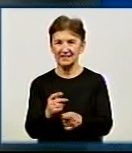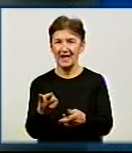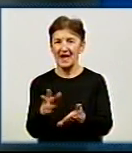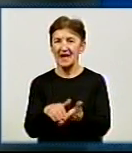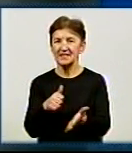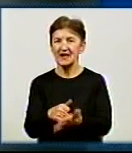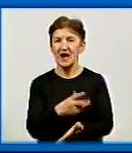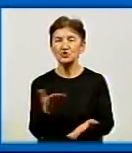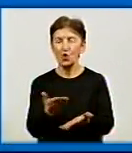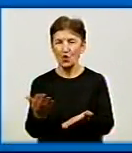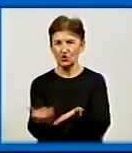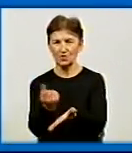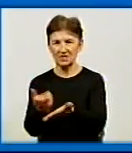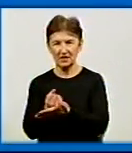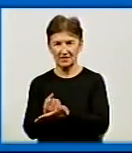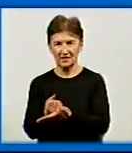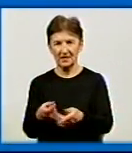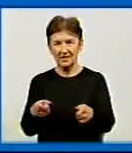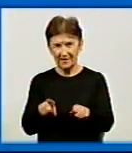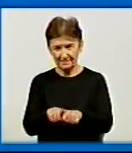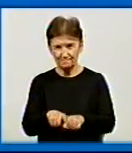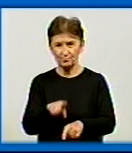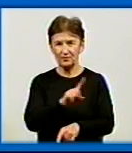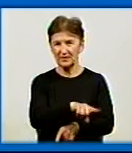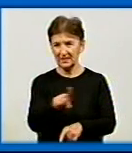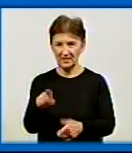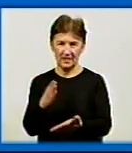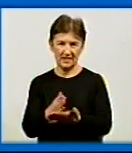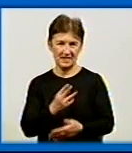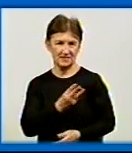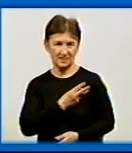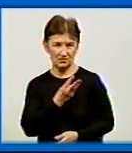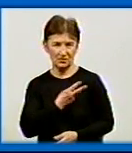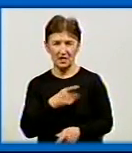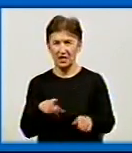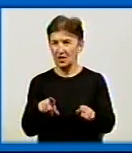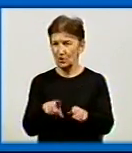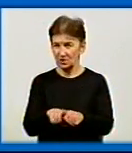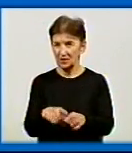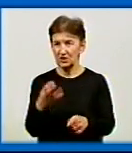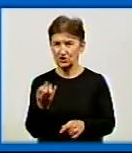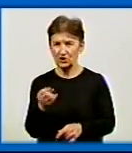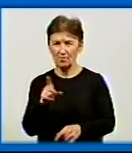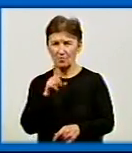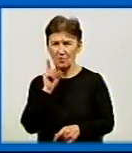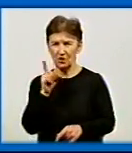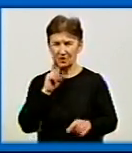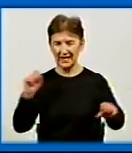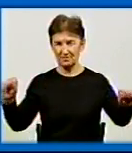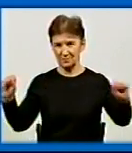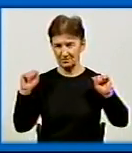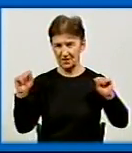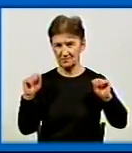рівнятися. діючий спортсмен, мабуть, що також, тому що для них це теж є стимулом, ну для того ж Дорощука, який є просто ще молодим спортсменом. Він юний